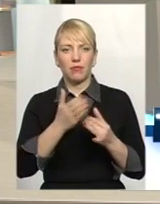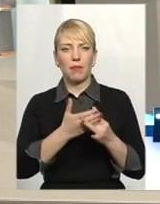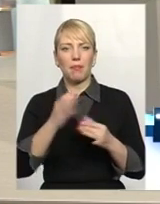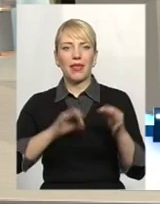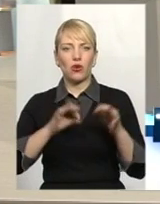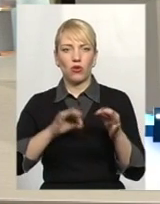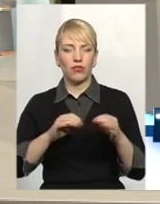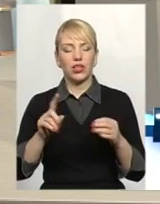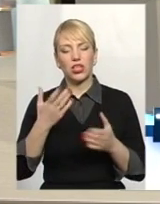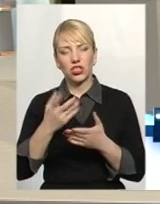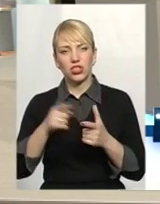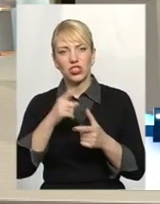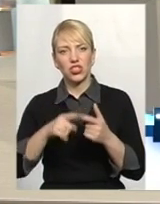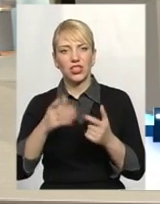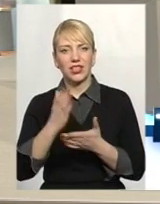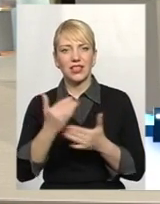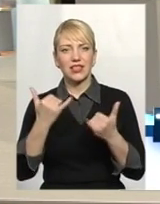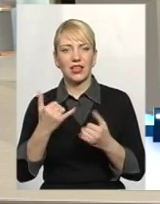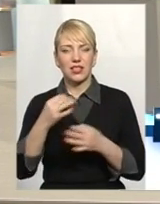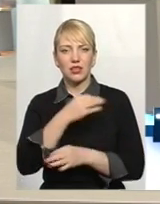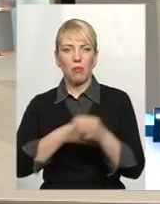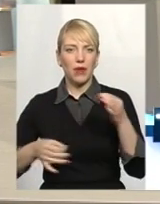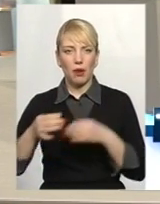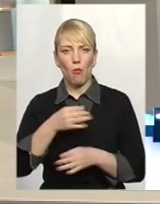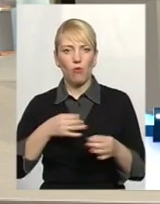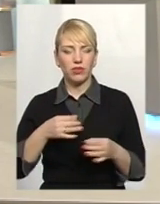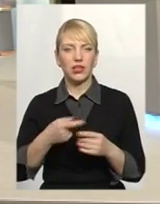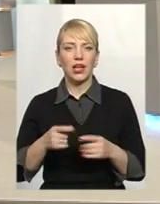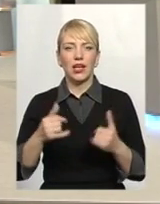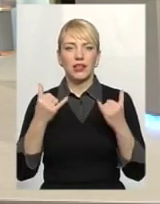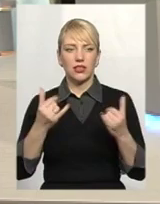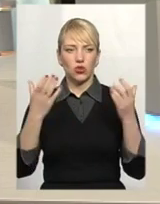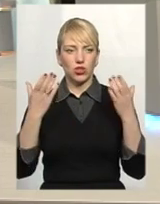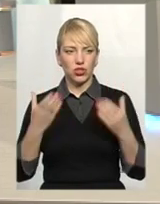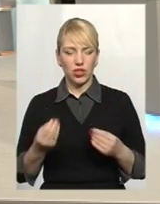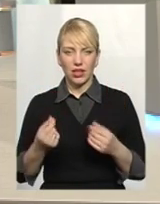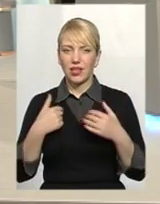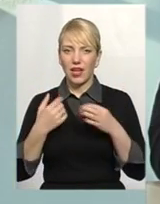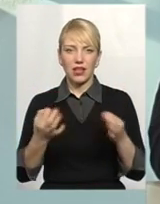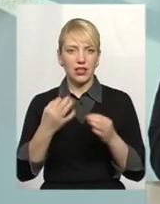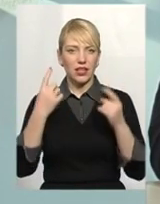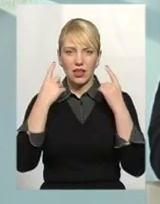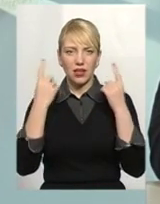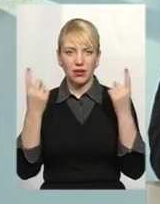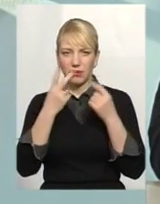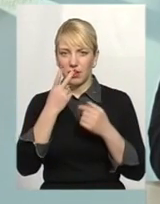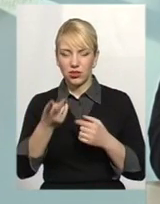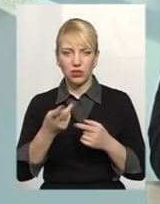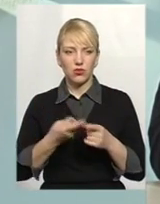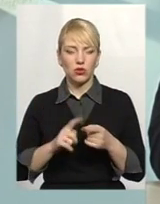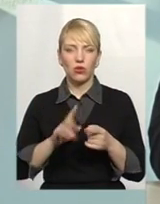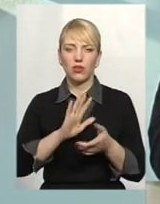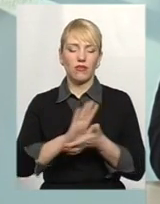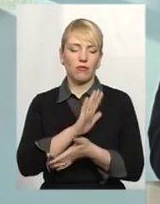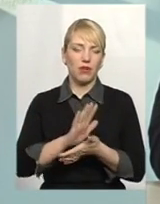ведуться якісь перемовини? На сьогоднішній день, по крайній мірі, я нікде не бачив цього, ні в